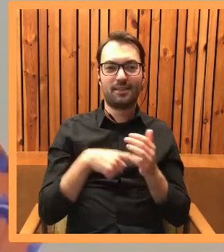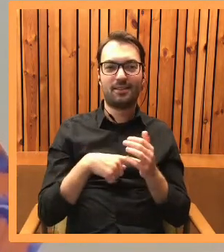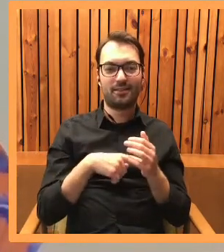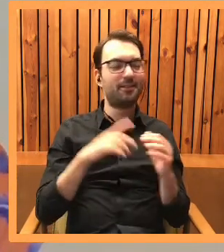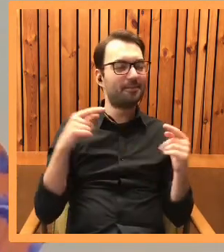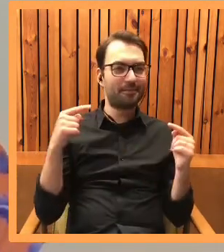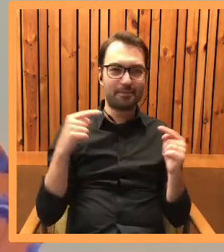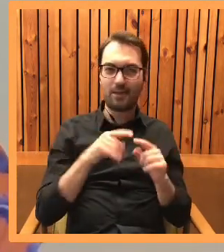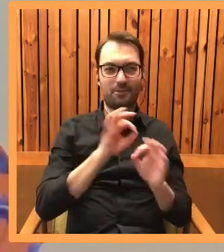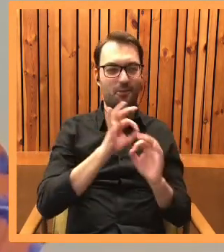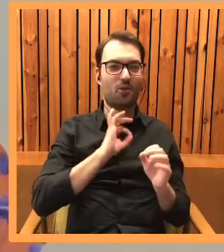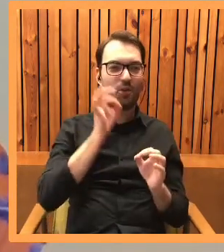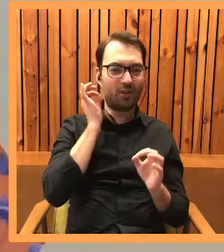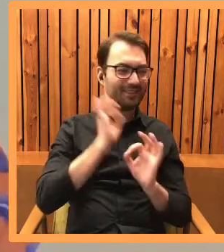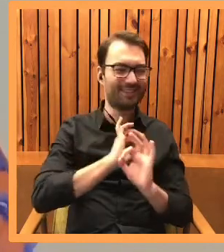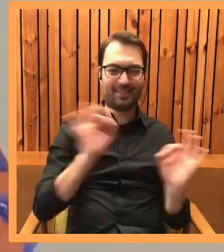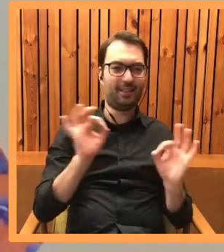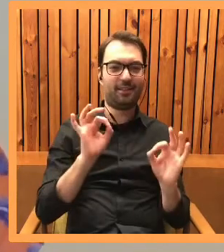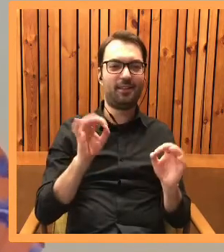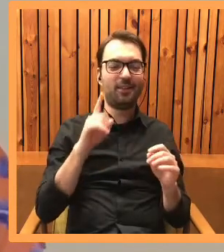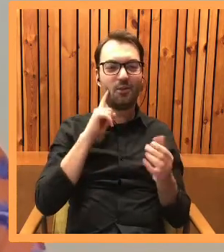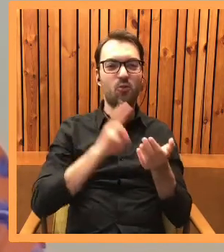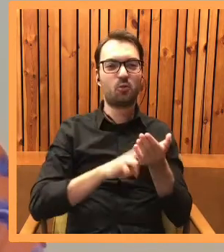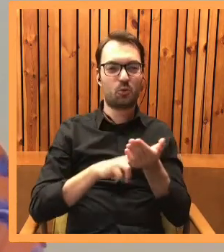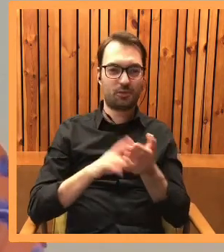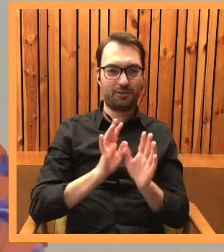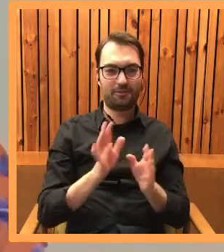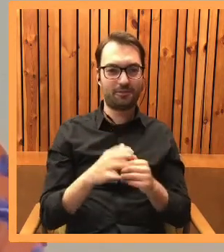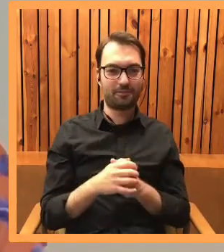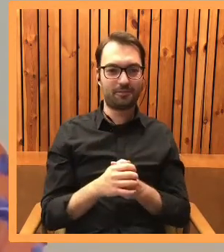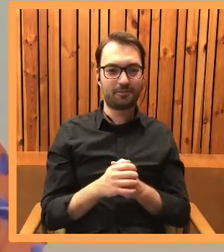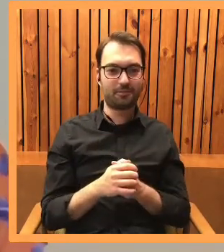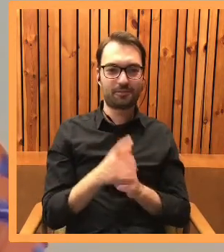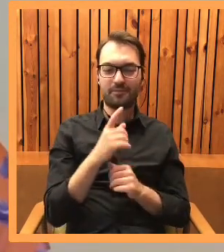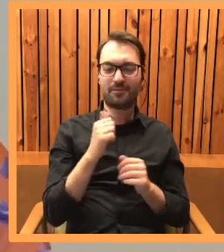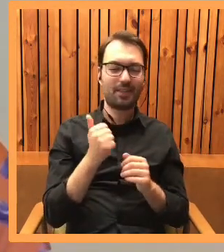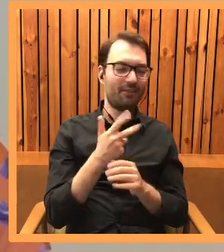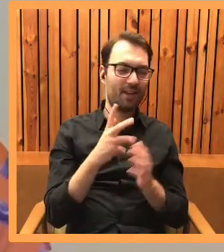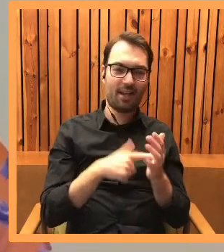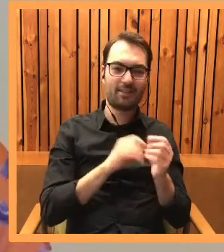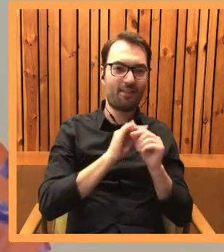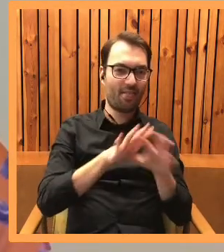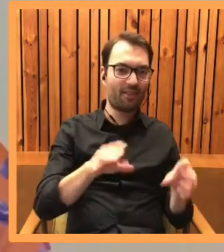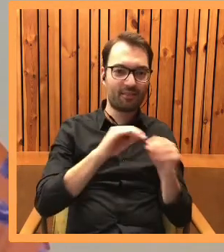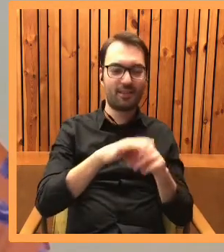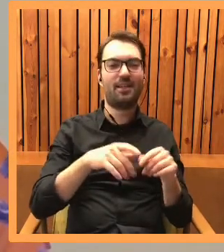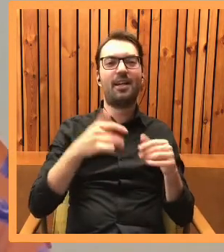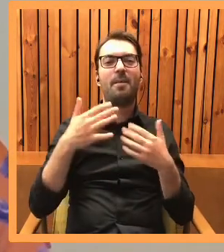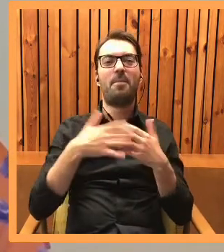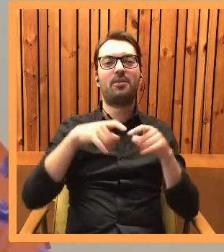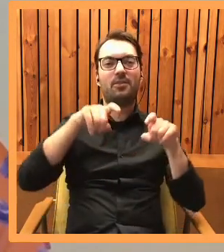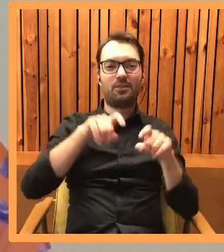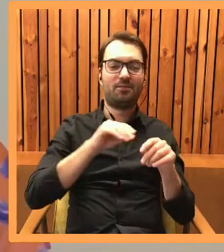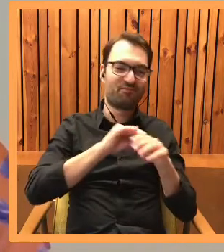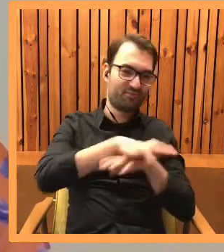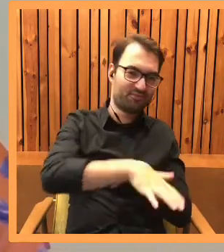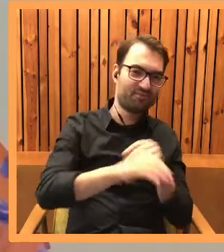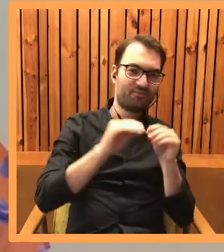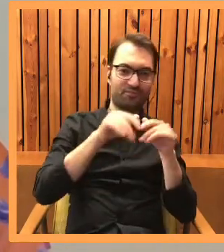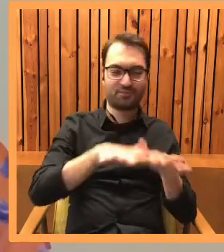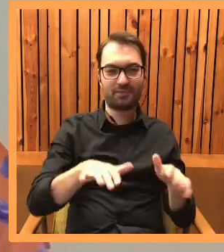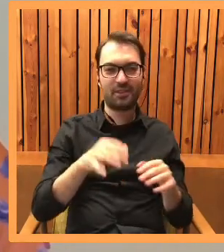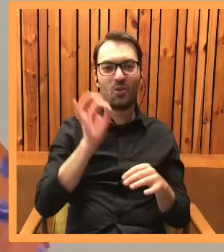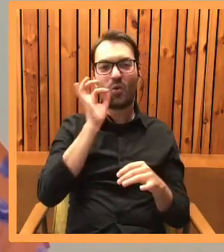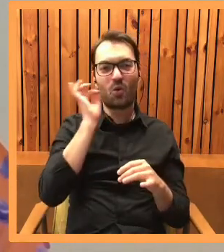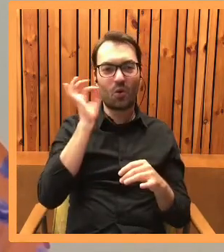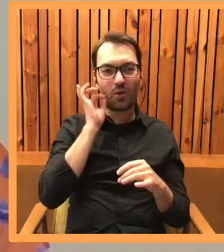kotów. Po Tak, tak. To jest kwintesencja, zwłaszcza Susiego, który nie raz coś rozlał, siadając za blisko. O